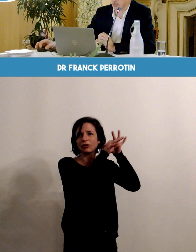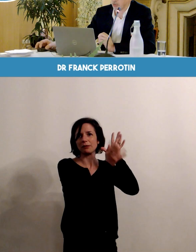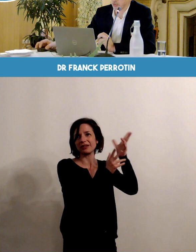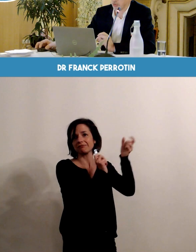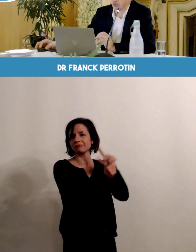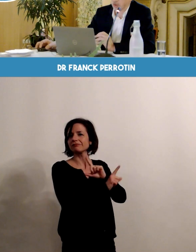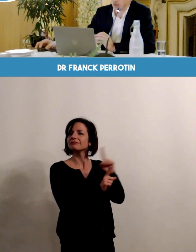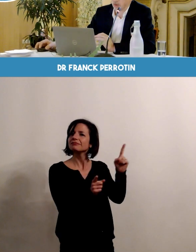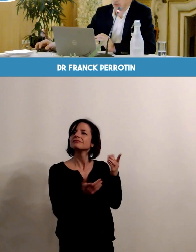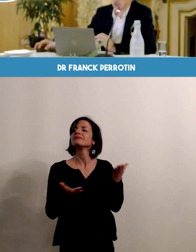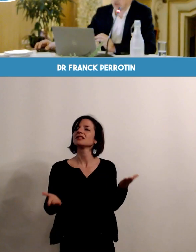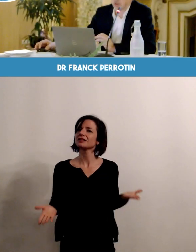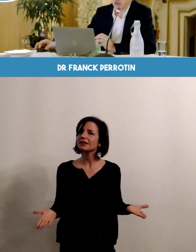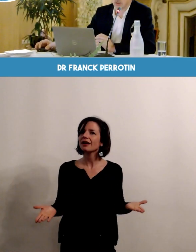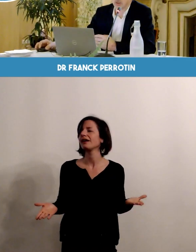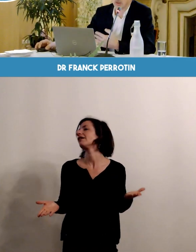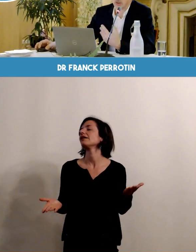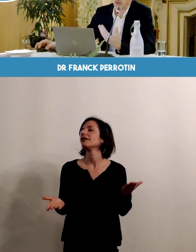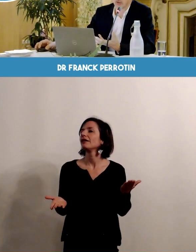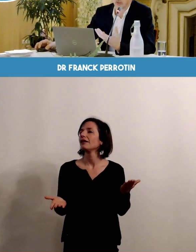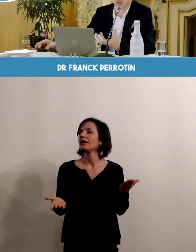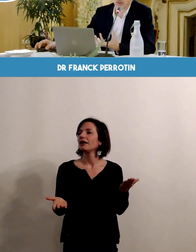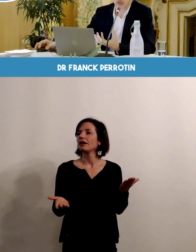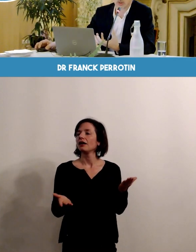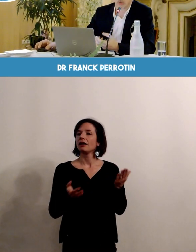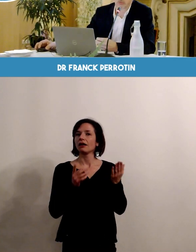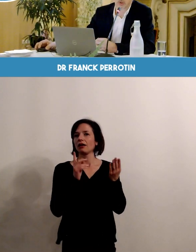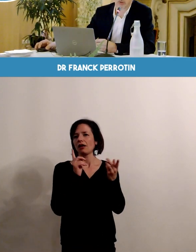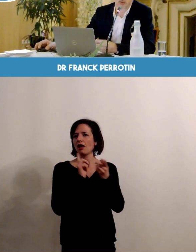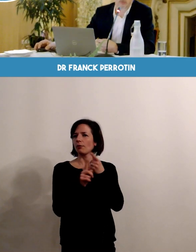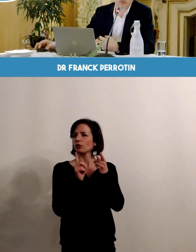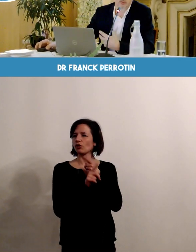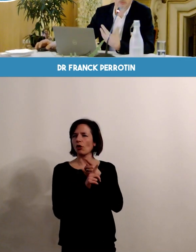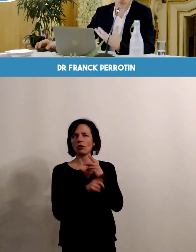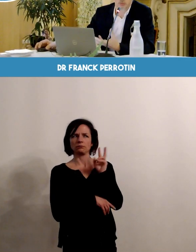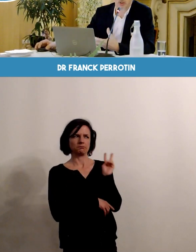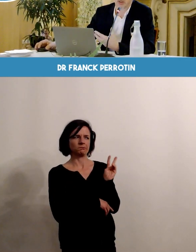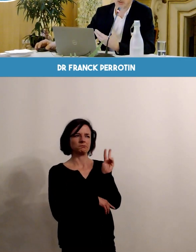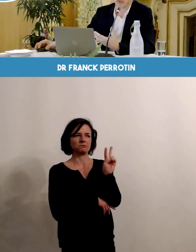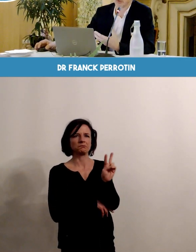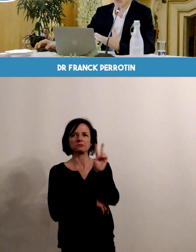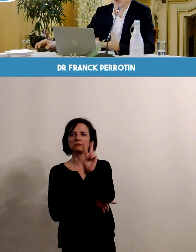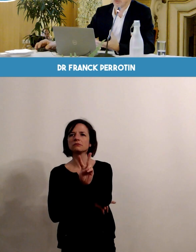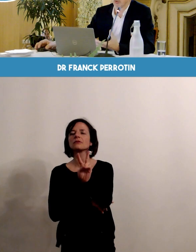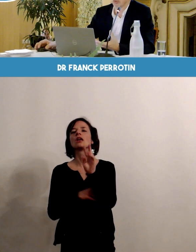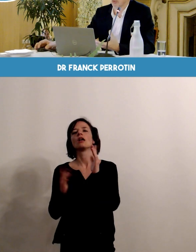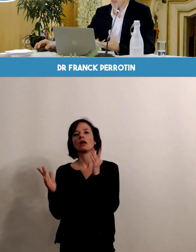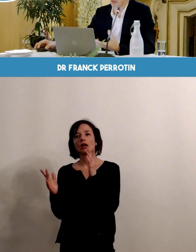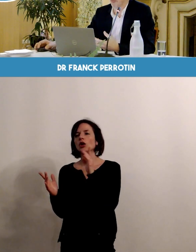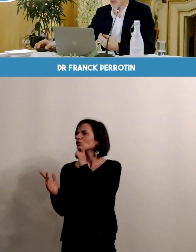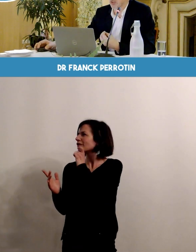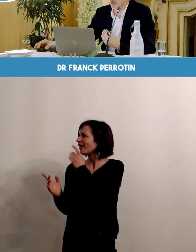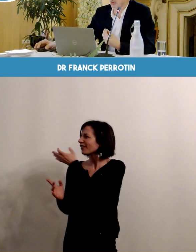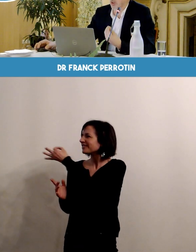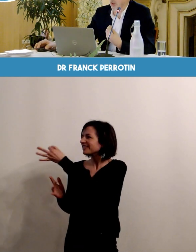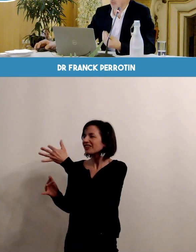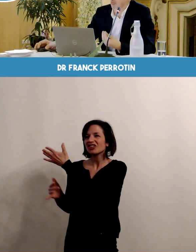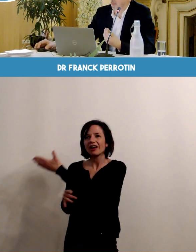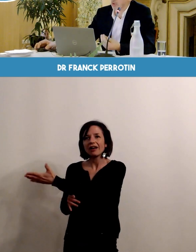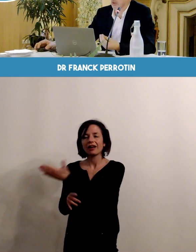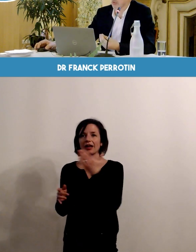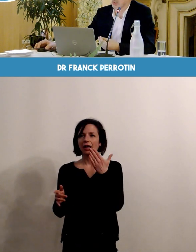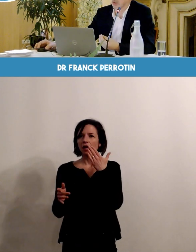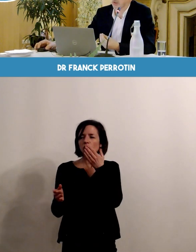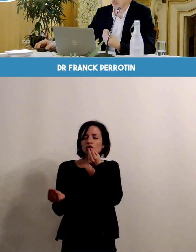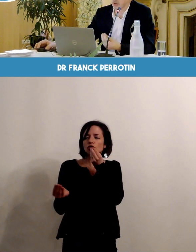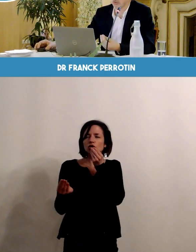Ça, ce sont des éléments qui sont importants et qui, si, comme l'a dit Christine tout à l'heure, le choix a été fait suffisamment tôt, peuvent